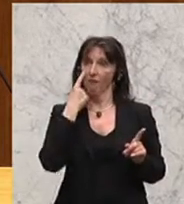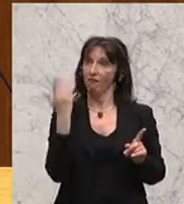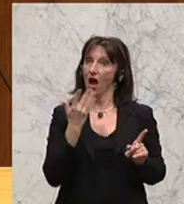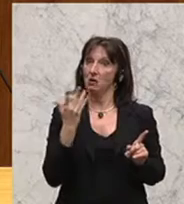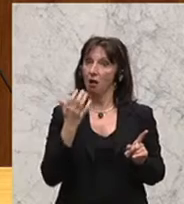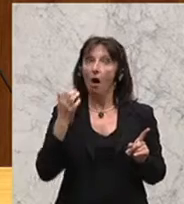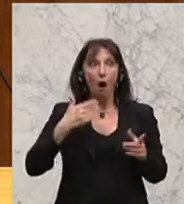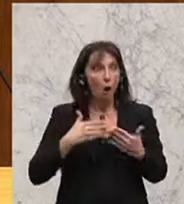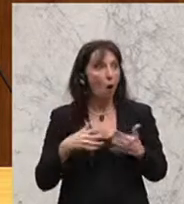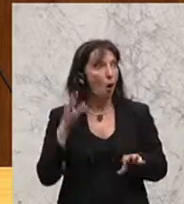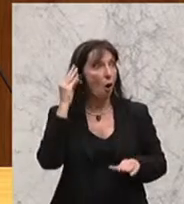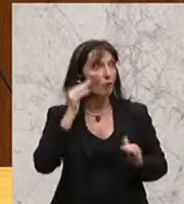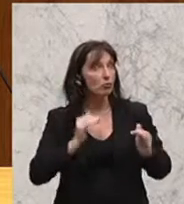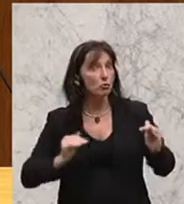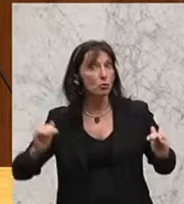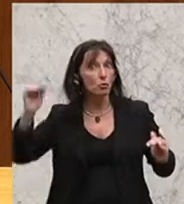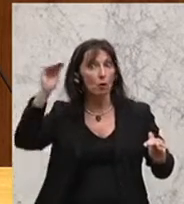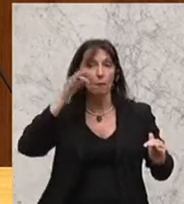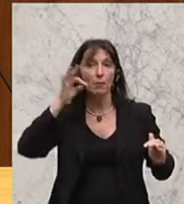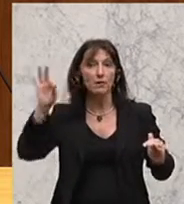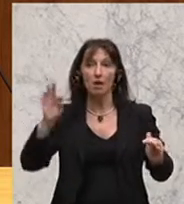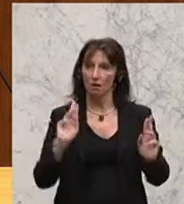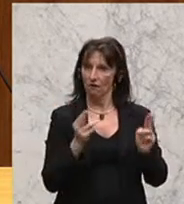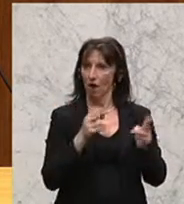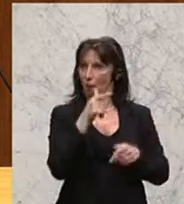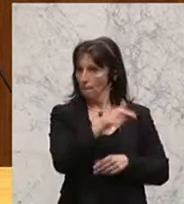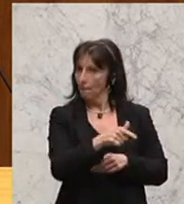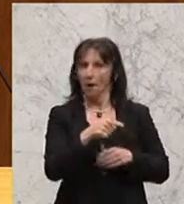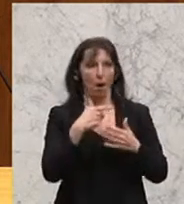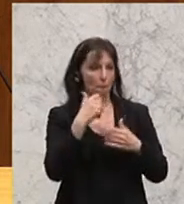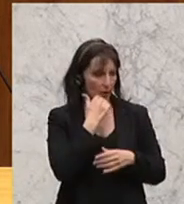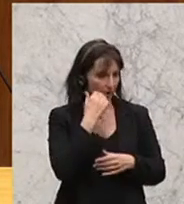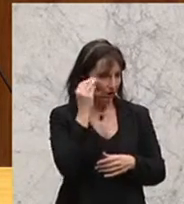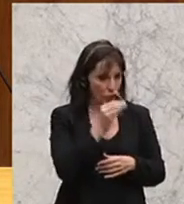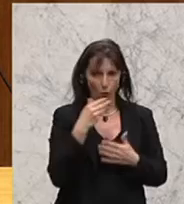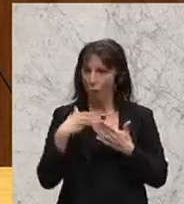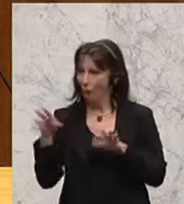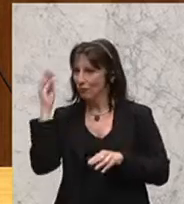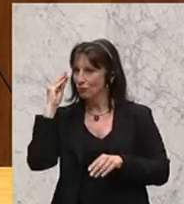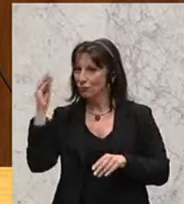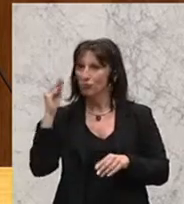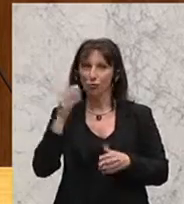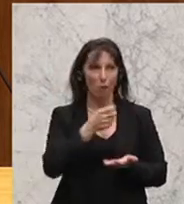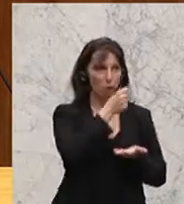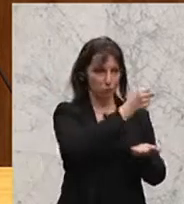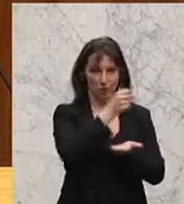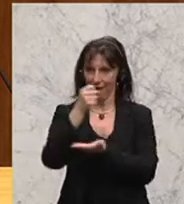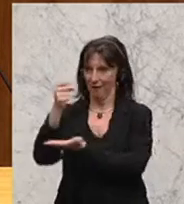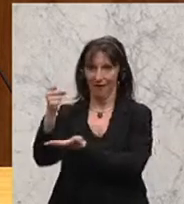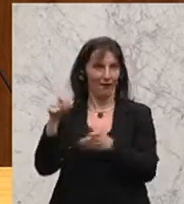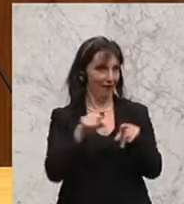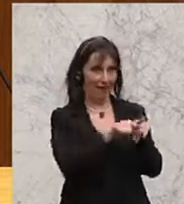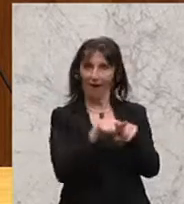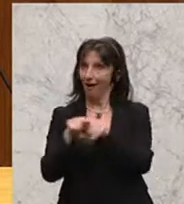Weil man die Privatschulen ermöglicht hat. Weil man den Privatschulen das gleiche Geld wie den öffentlichen gegeben hat. Da hat es funktioniert. Und davor haben Sie aber